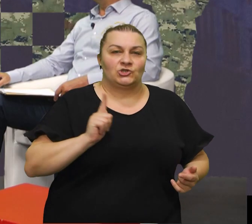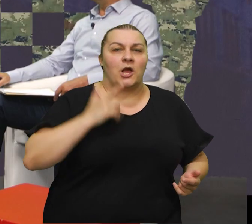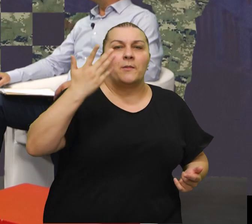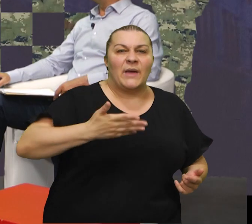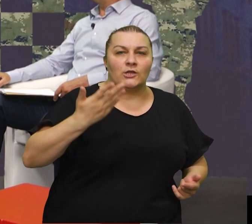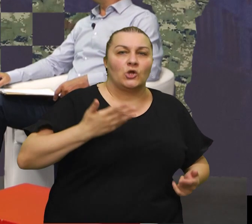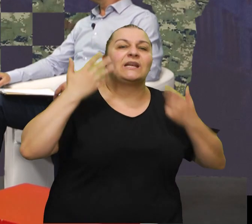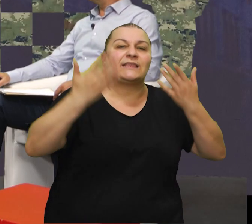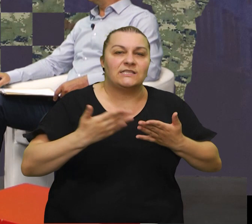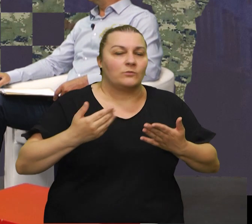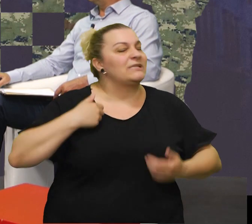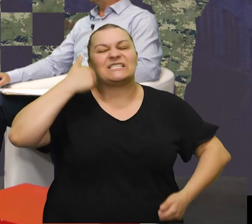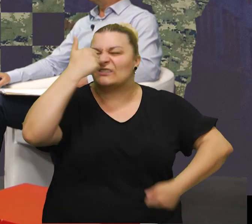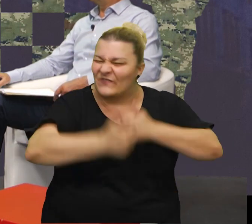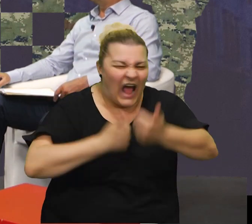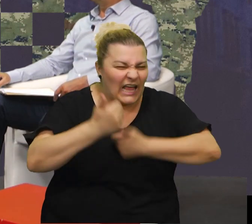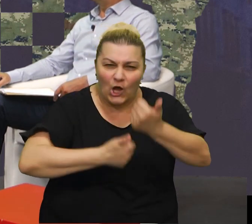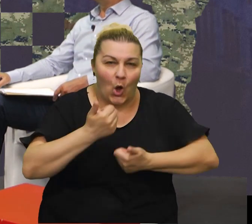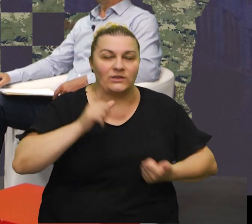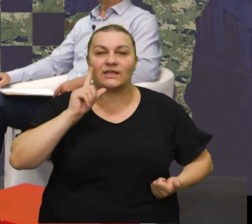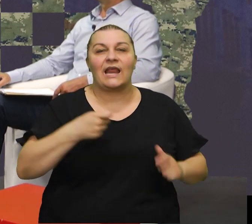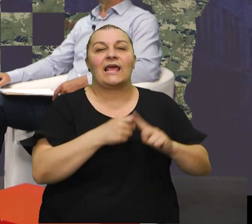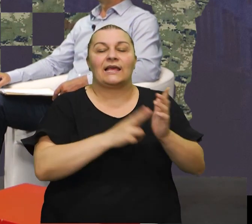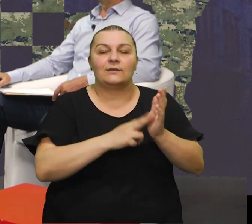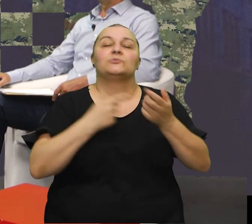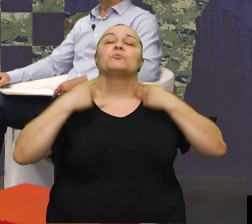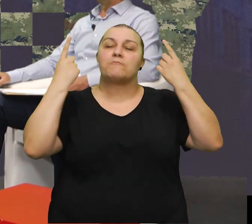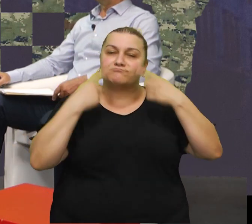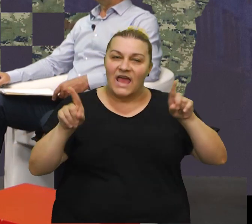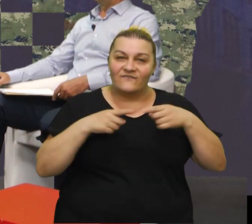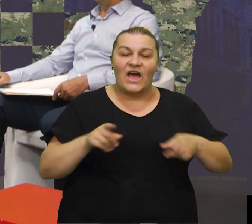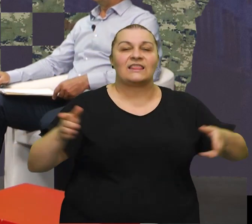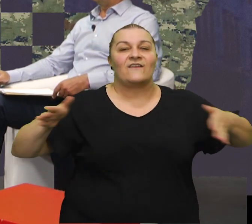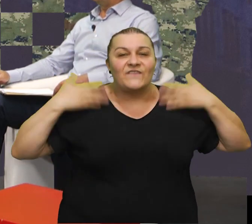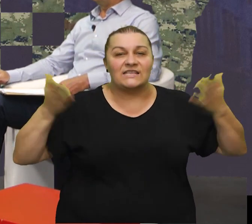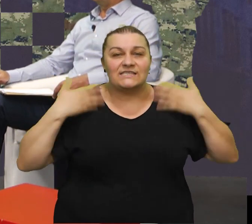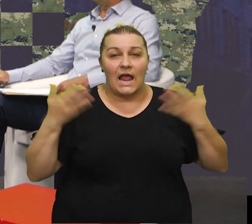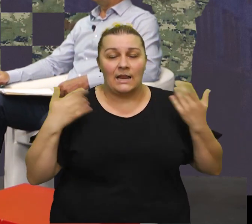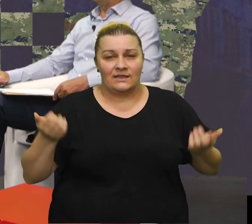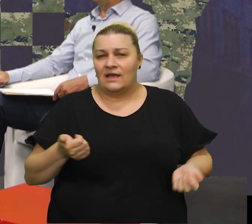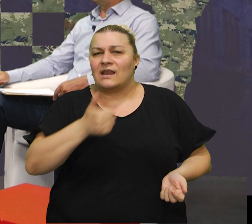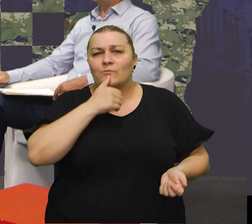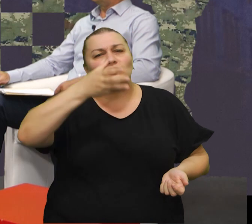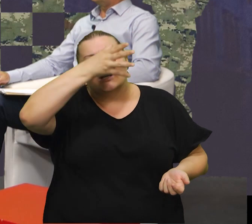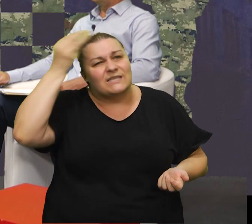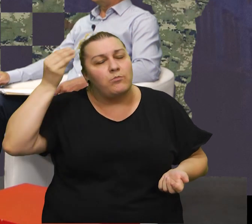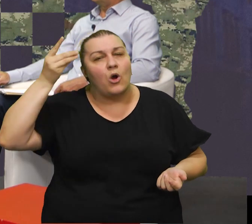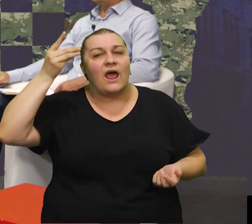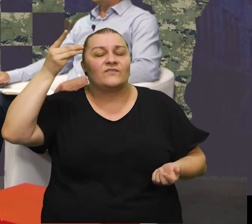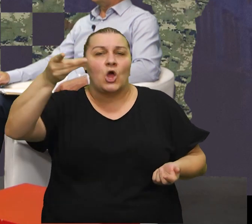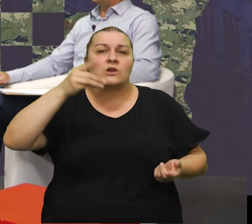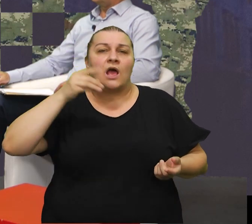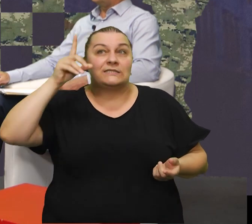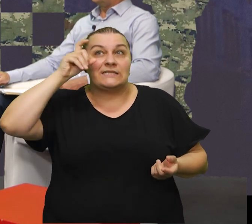desetu godine da idemo u kniju mi ćemo svake godine ma idemo svake godine i pjevat ćemo i veselit ćemo a ko more vrba zaboraviti onu sliku od naših